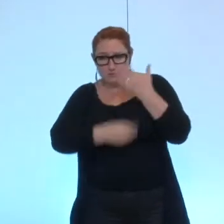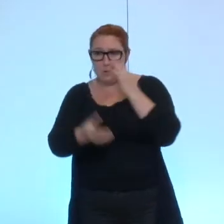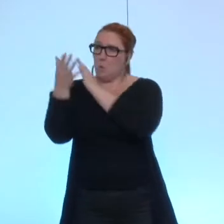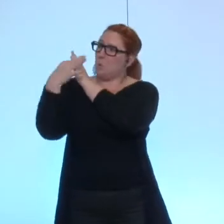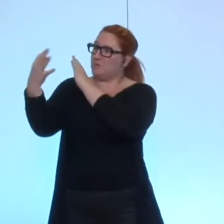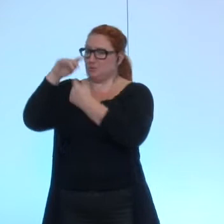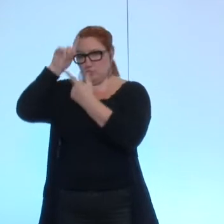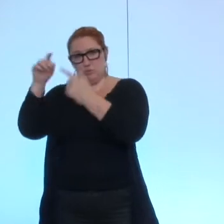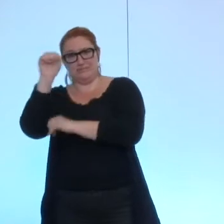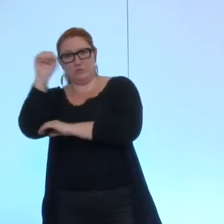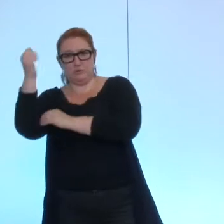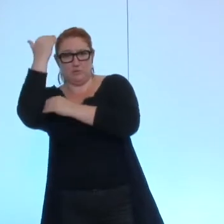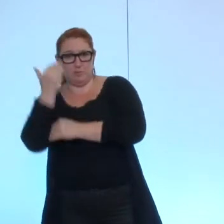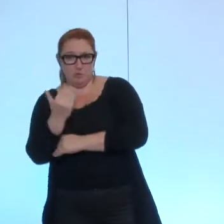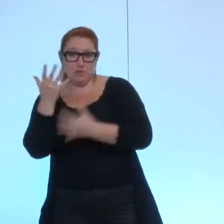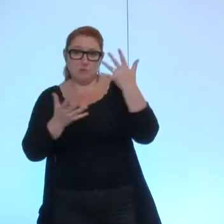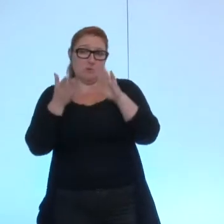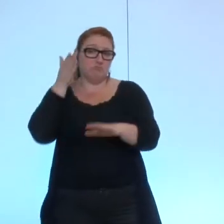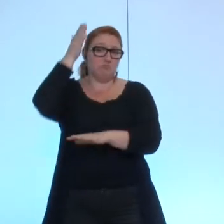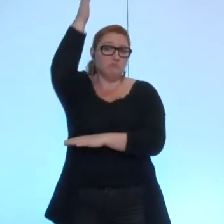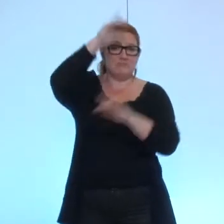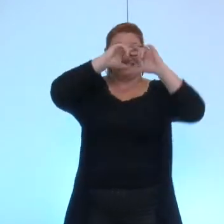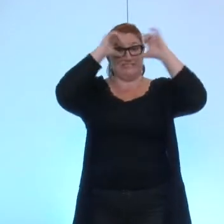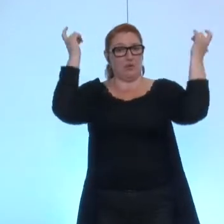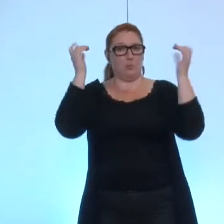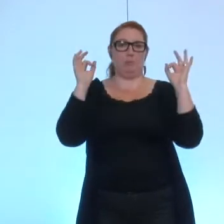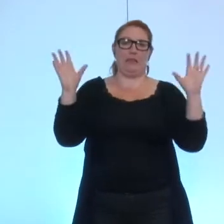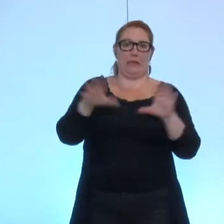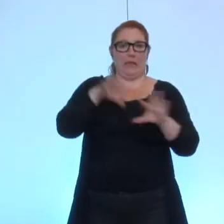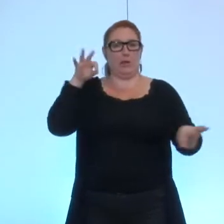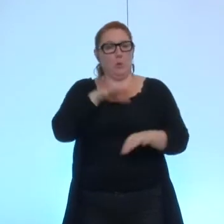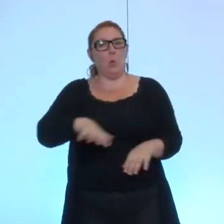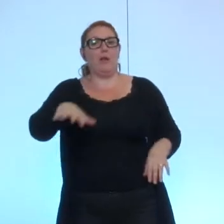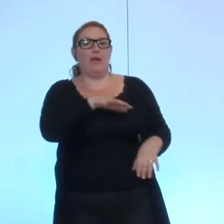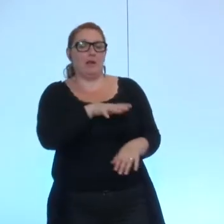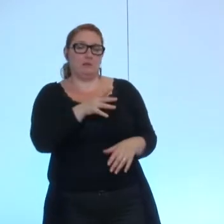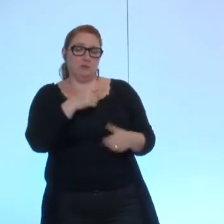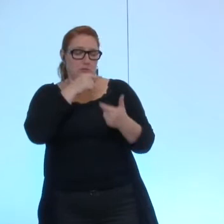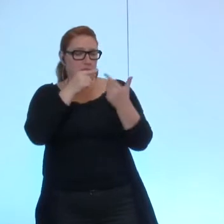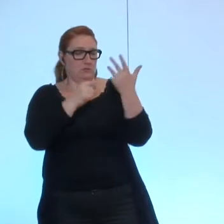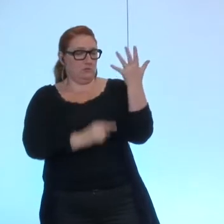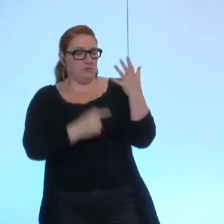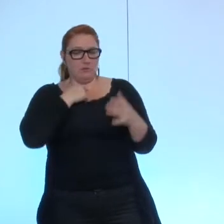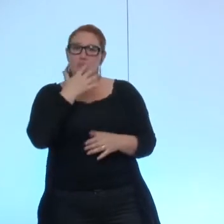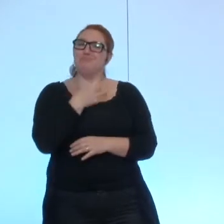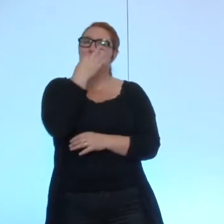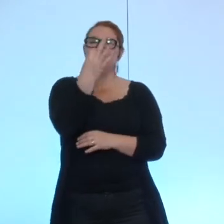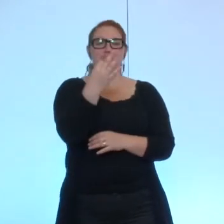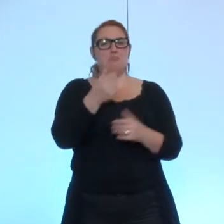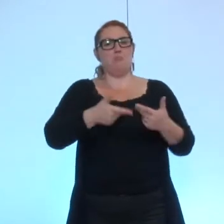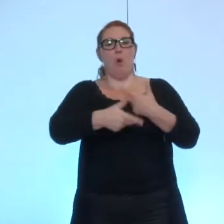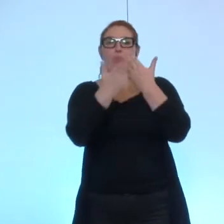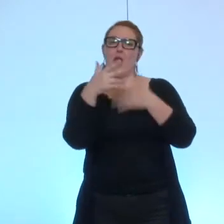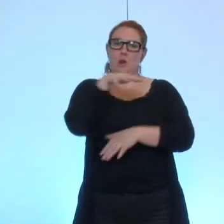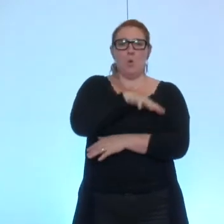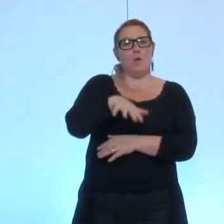sociale, et qui sait peut-être un jour statut de l'élu local. Tous ces éléments permettent à celles et ceux qui exercent un mandat local de pouvoir le faire dans de bonnes